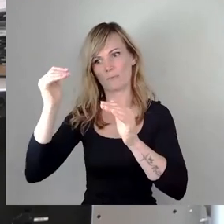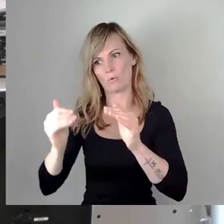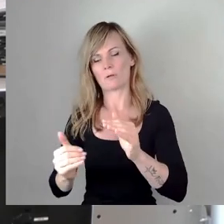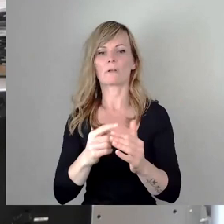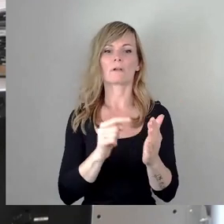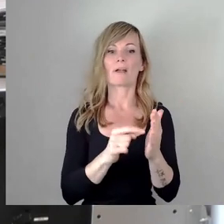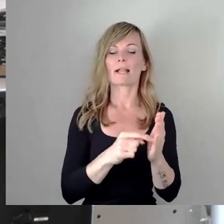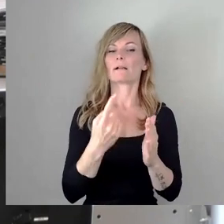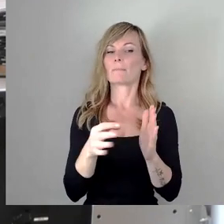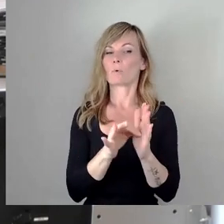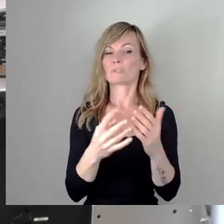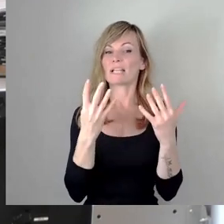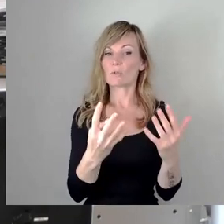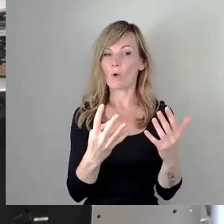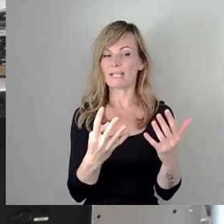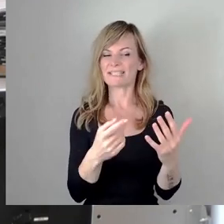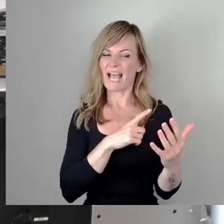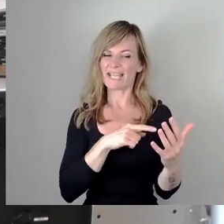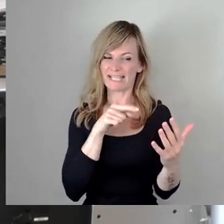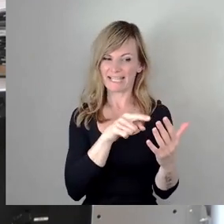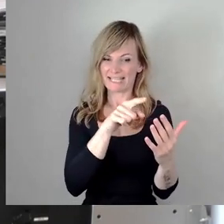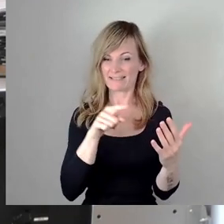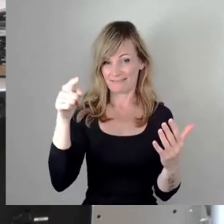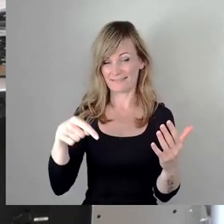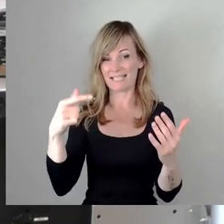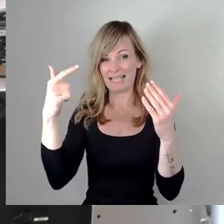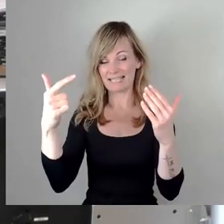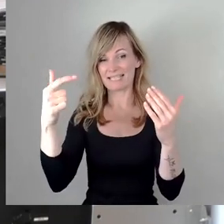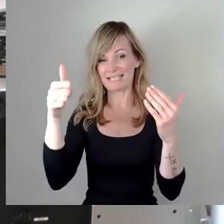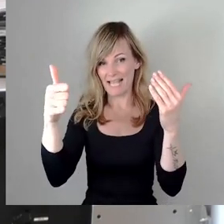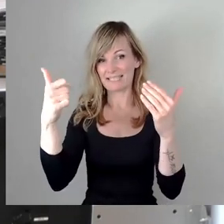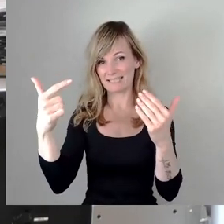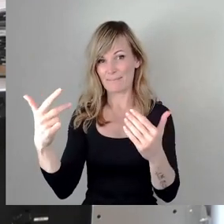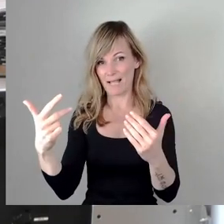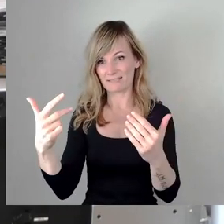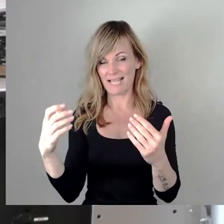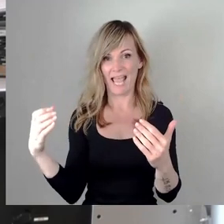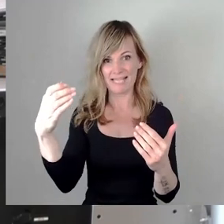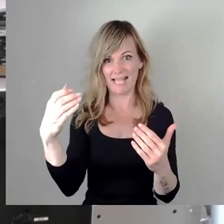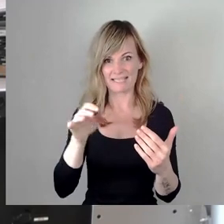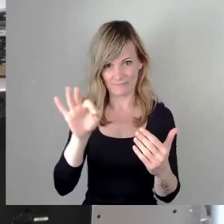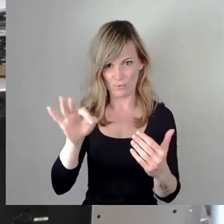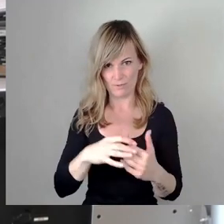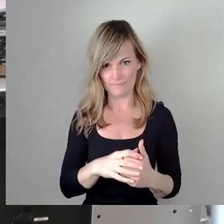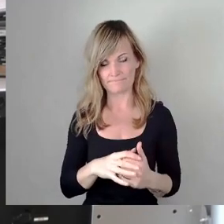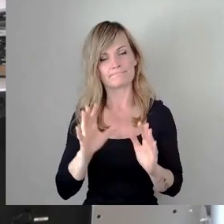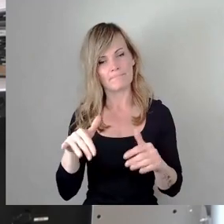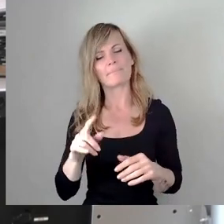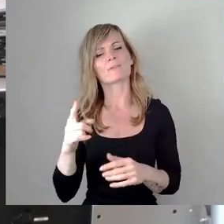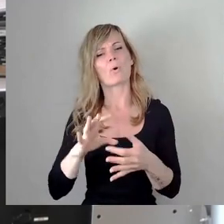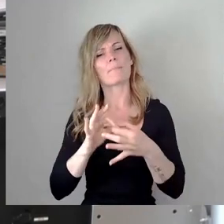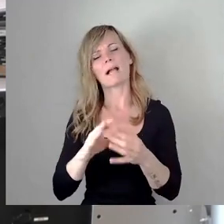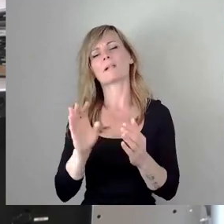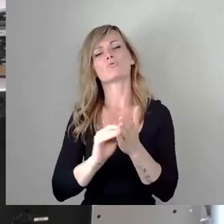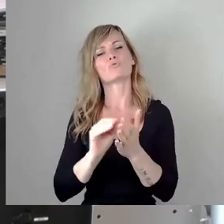9, diese alles ersetzen würde. Jetzt zum BSZ Alt-Rostal. Es wurde ja von vielen Fraktionen immer wieder hier die Schulleiterin